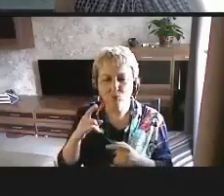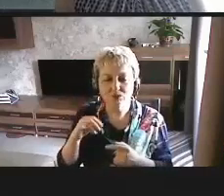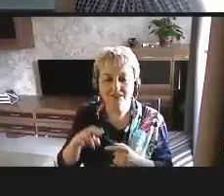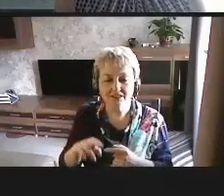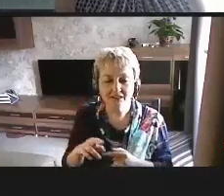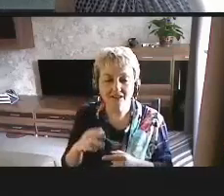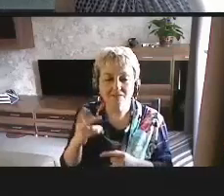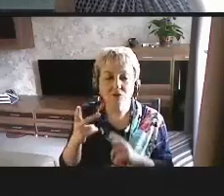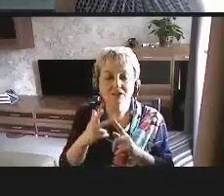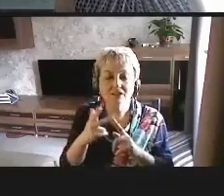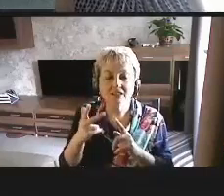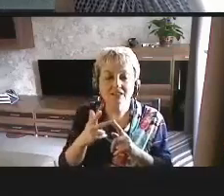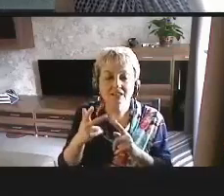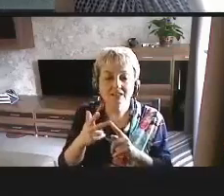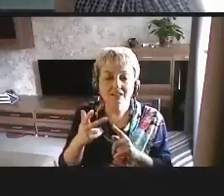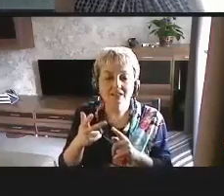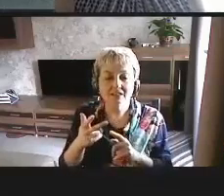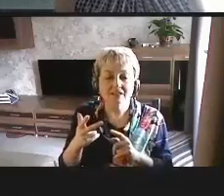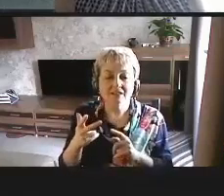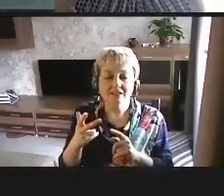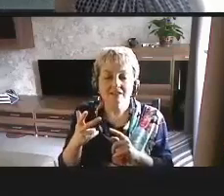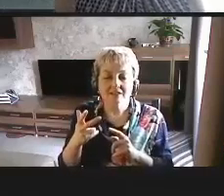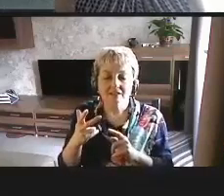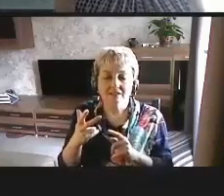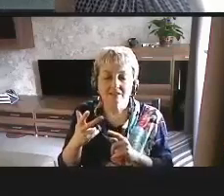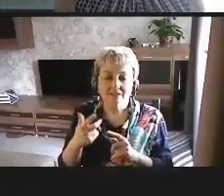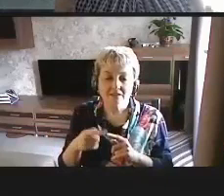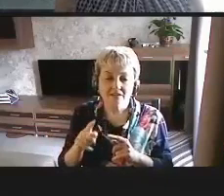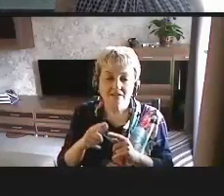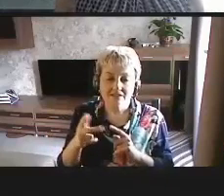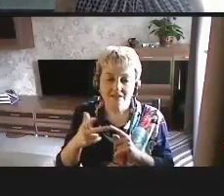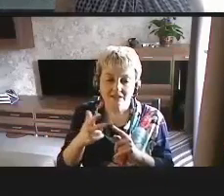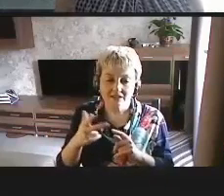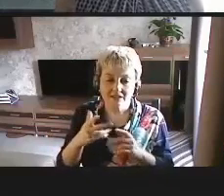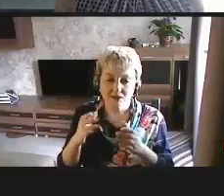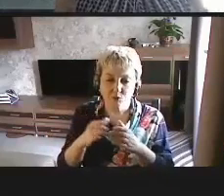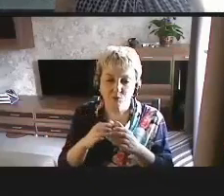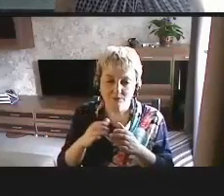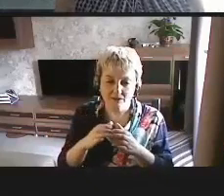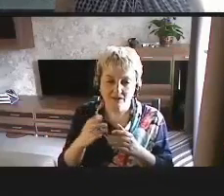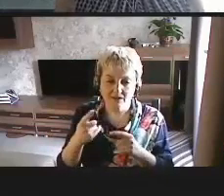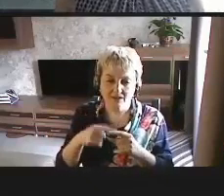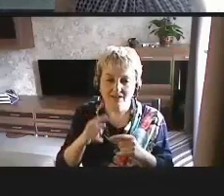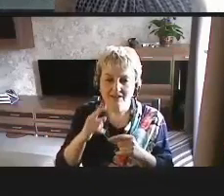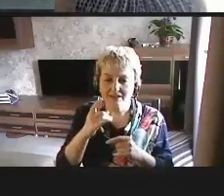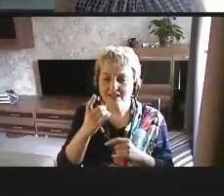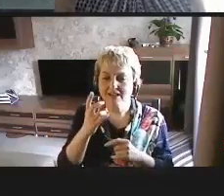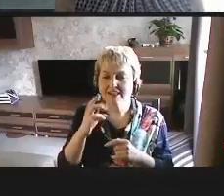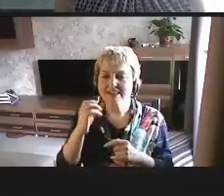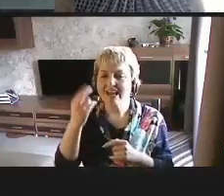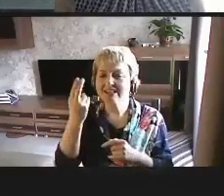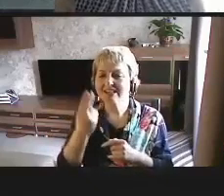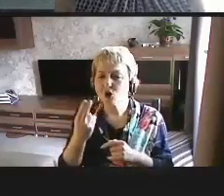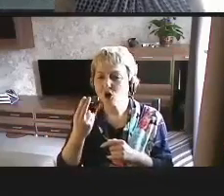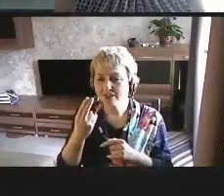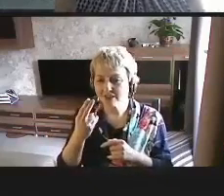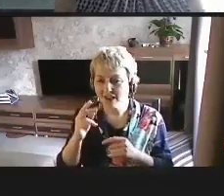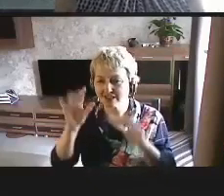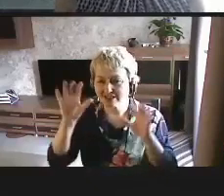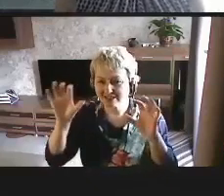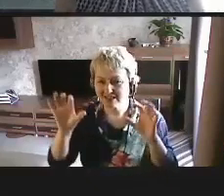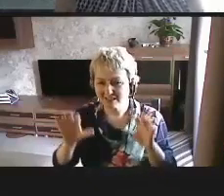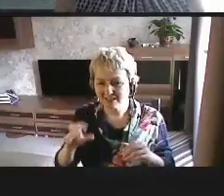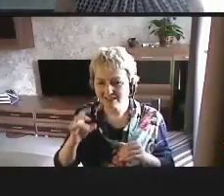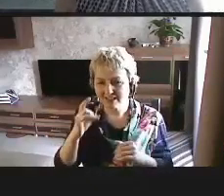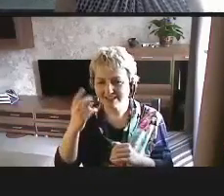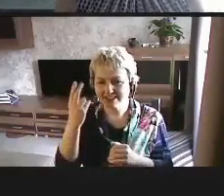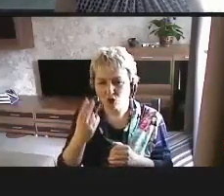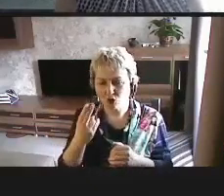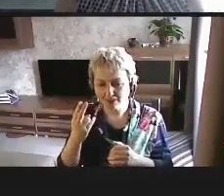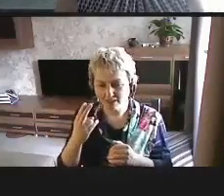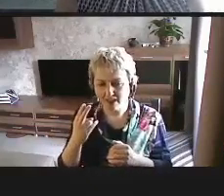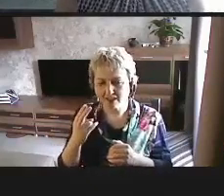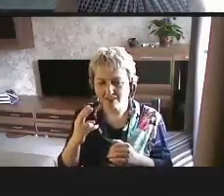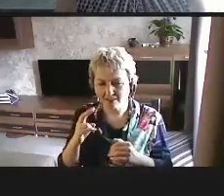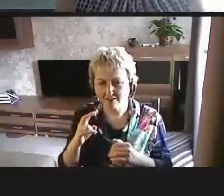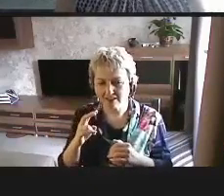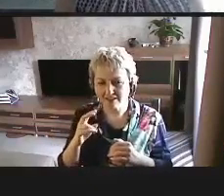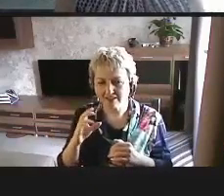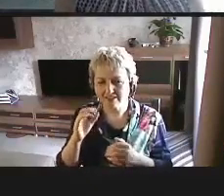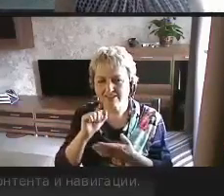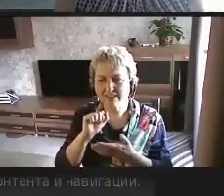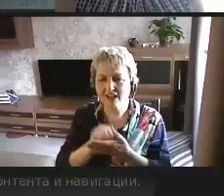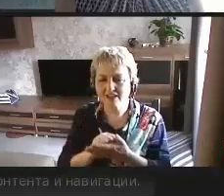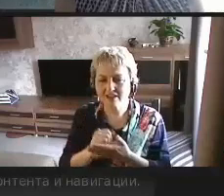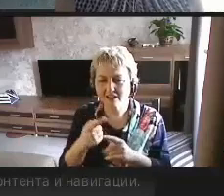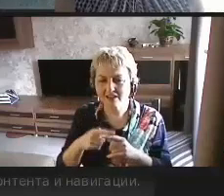Ну и третья группа, это, разумеется, национальное законодательство и национальные стандарты, я их тоже включаю